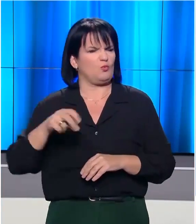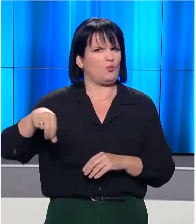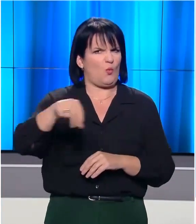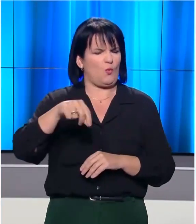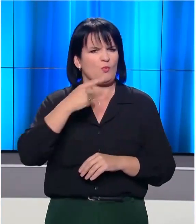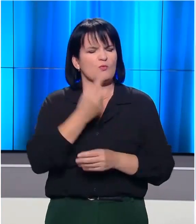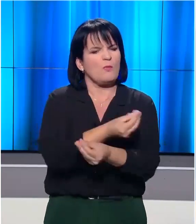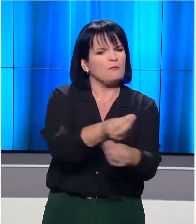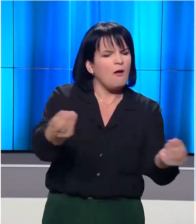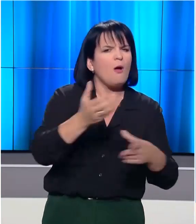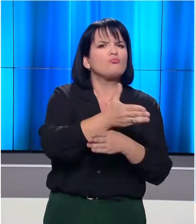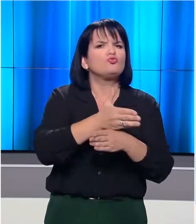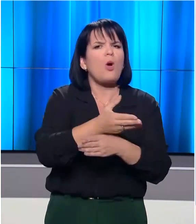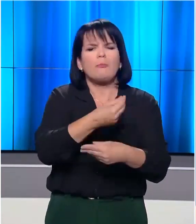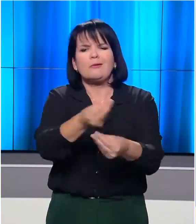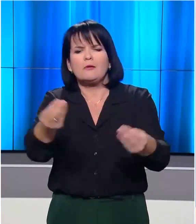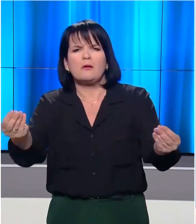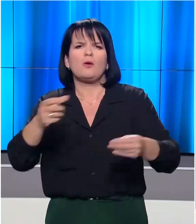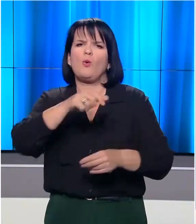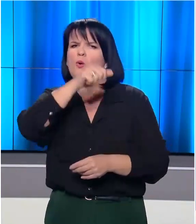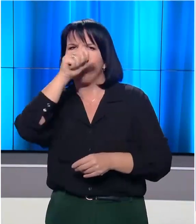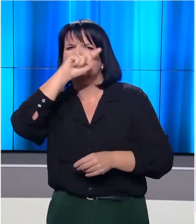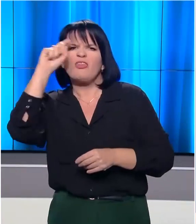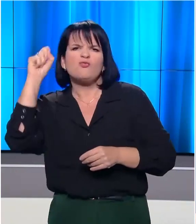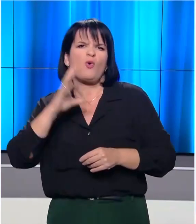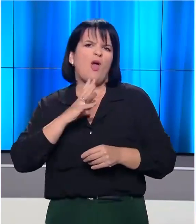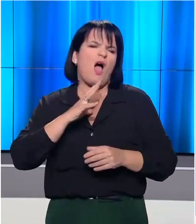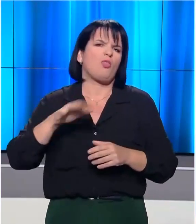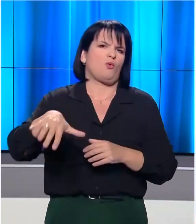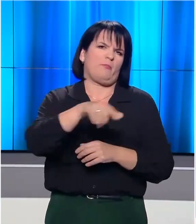μοιράζουν ψωμί στους κατοίκους που δοκιμάζονται από τις εχθροπραξίες.